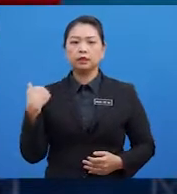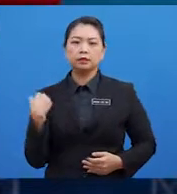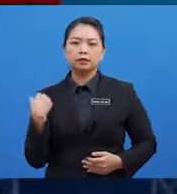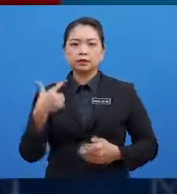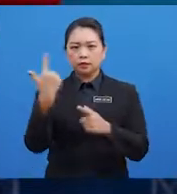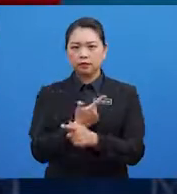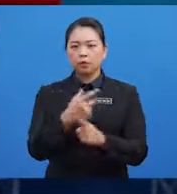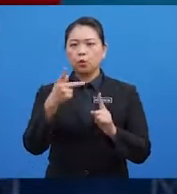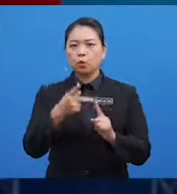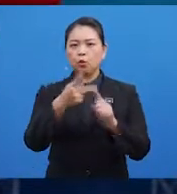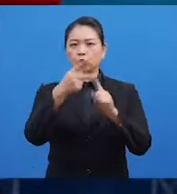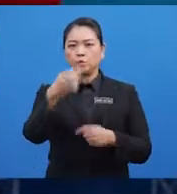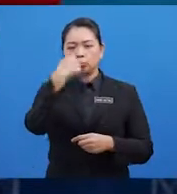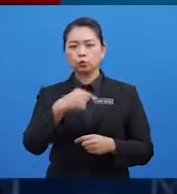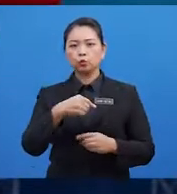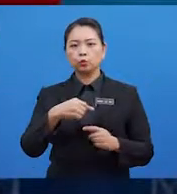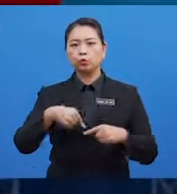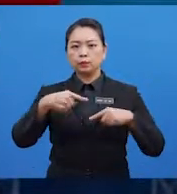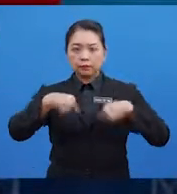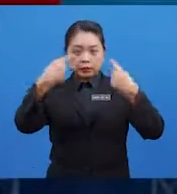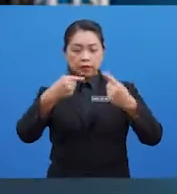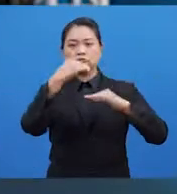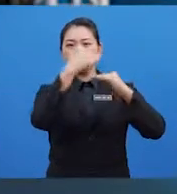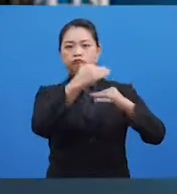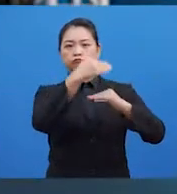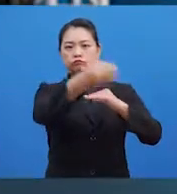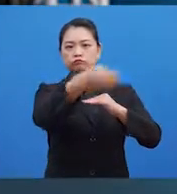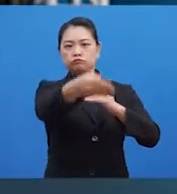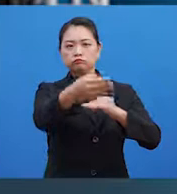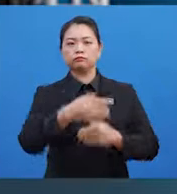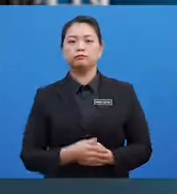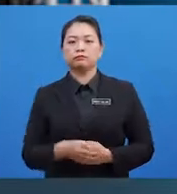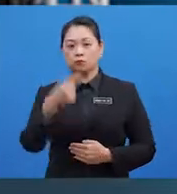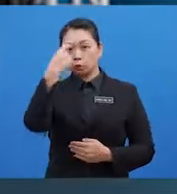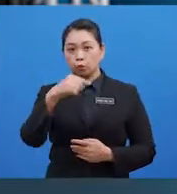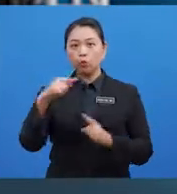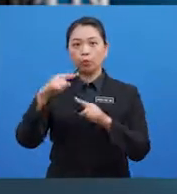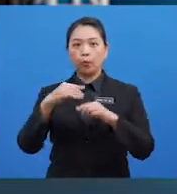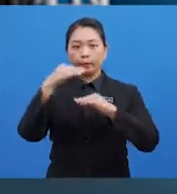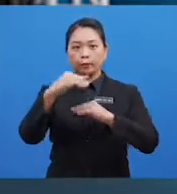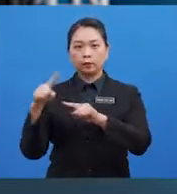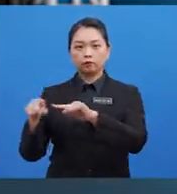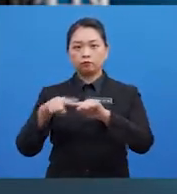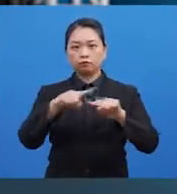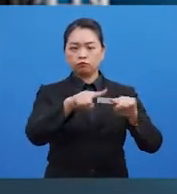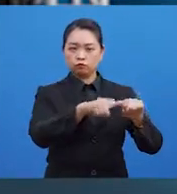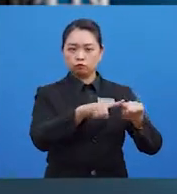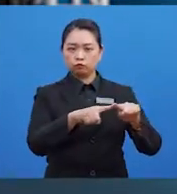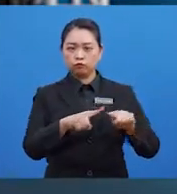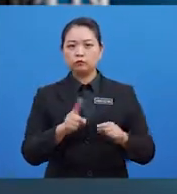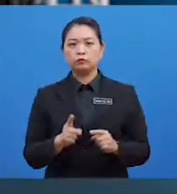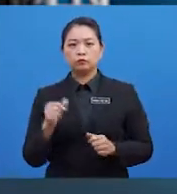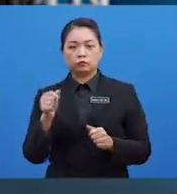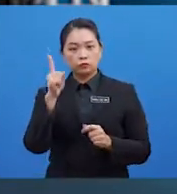latihan yang khusus Untuk keperingkat seterusnya Pada peringkat kepelbagaian Atlet atau individu